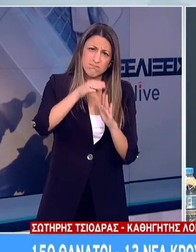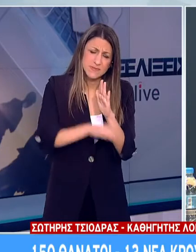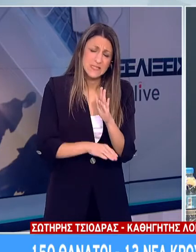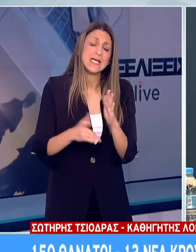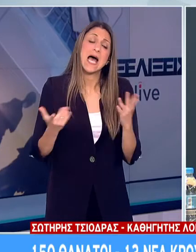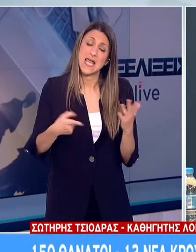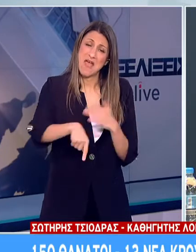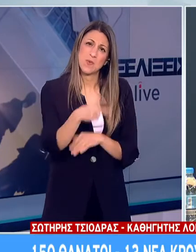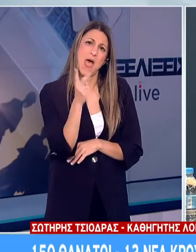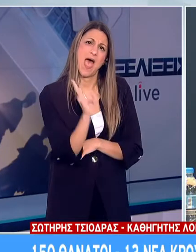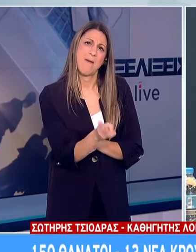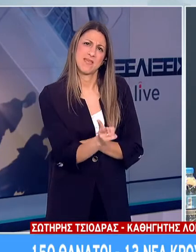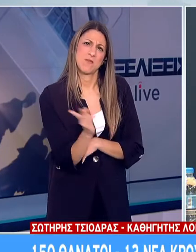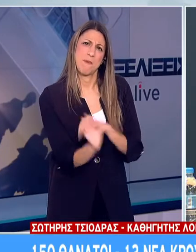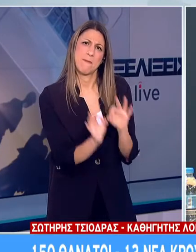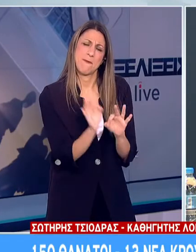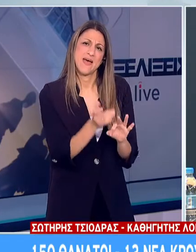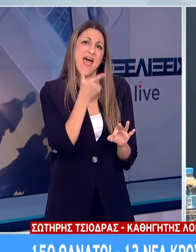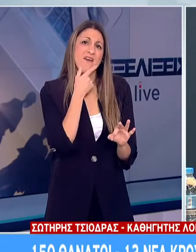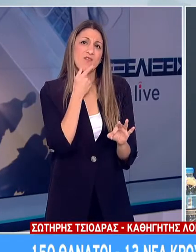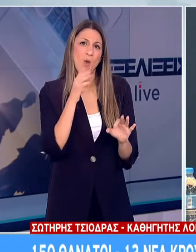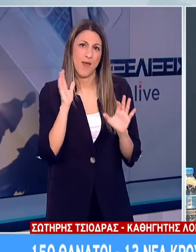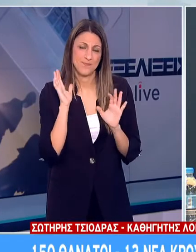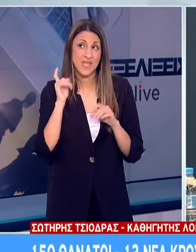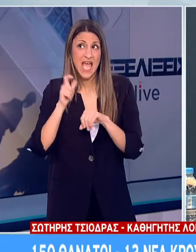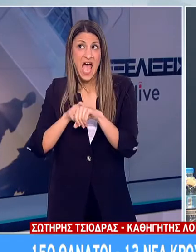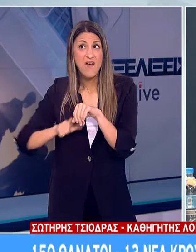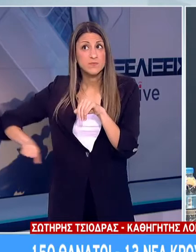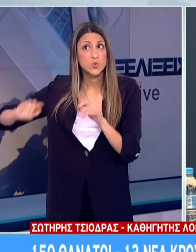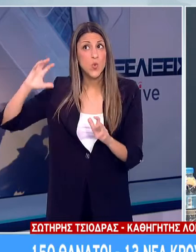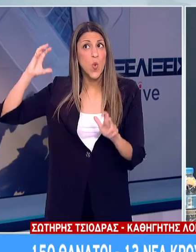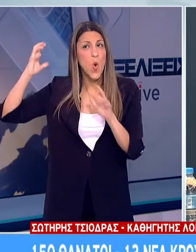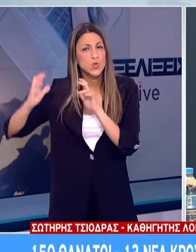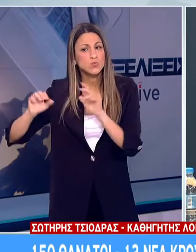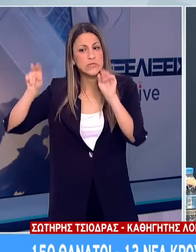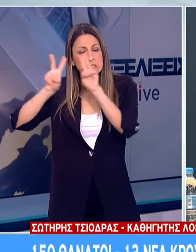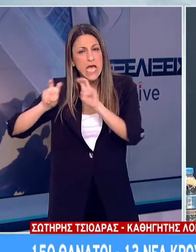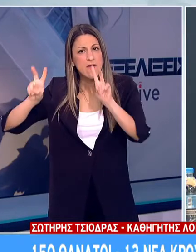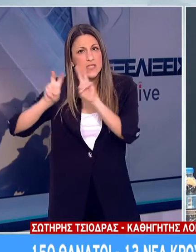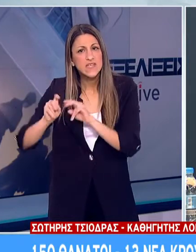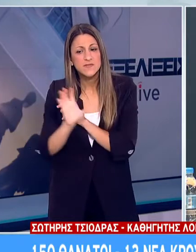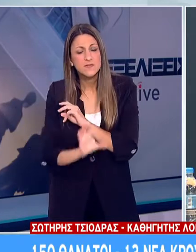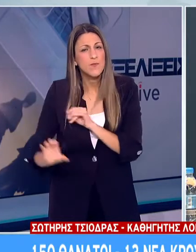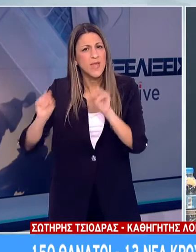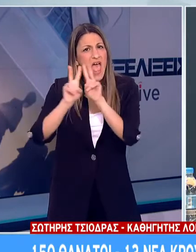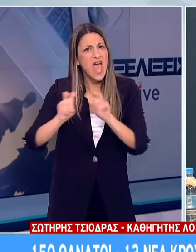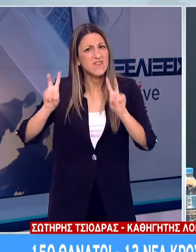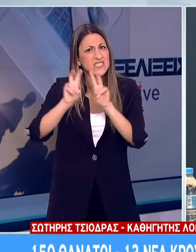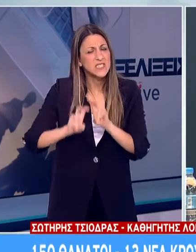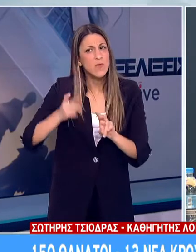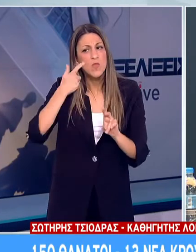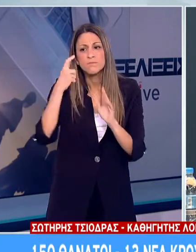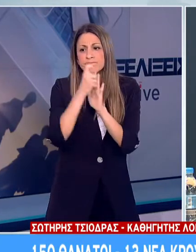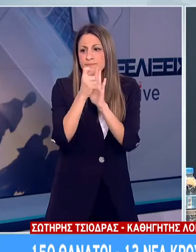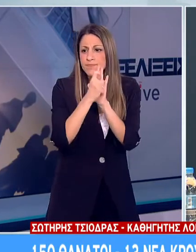κινδύνο για νόσηση από τον ιό. Γίνονται διεθνείς προσπάθειες καταγραφής των περιστατικών στην Ευρώπη και μια αντίστοιχη προσπάθεια έχει